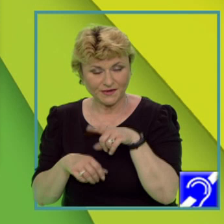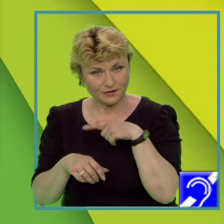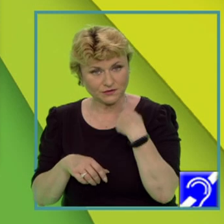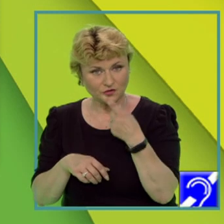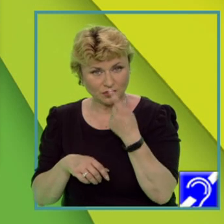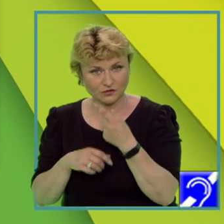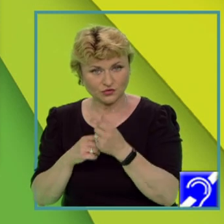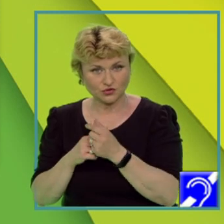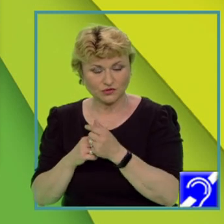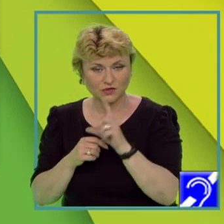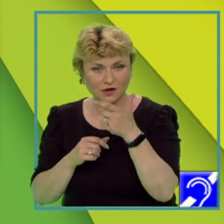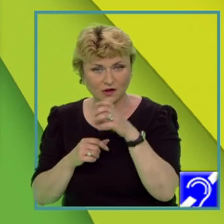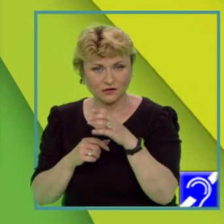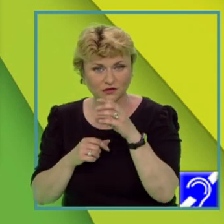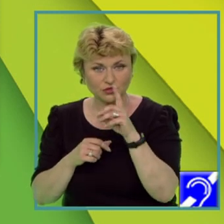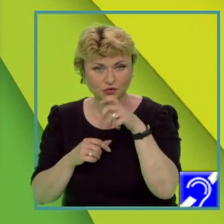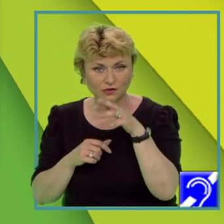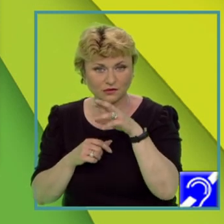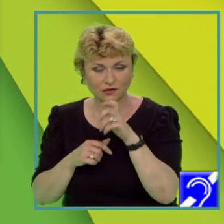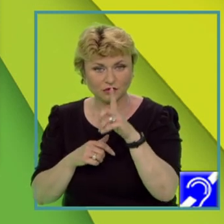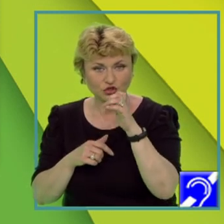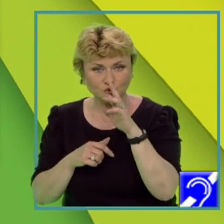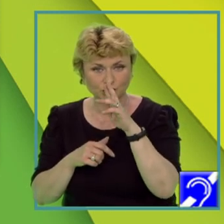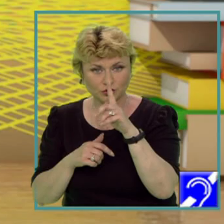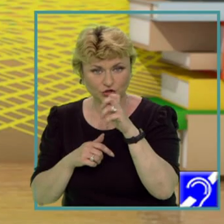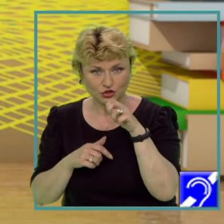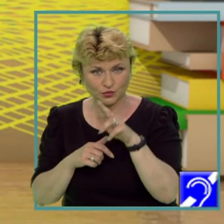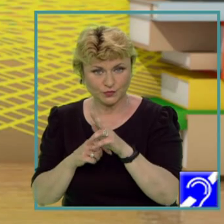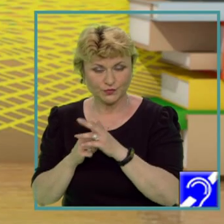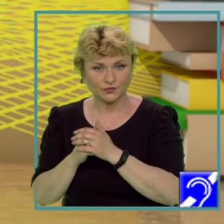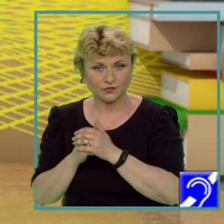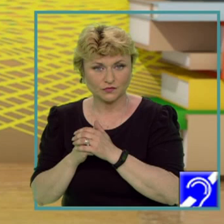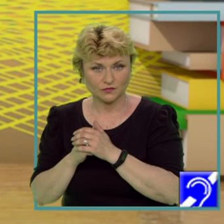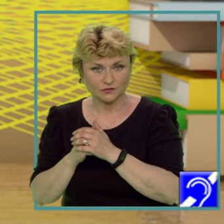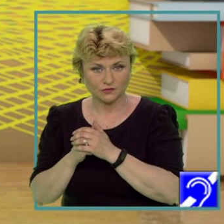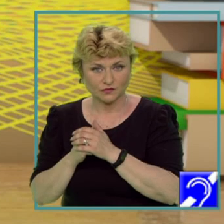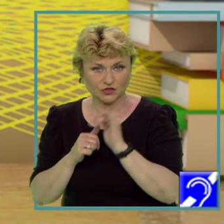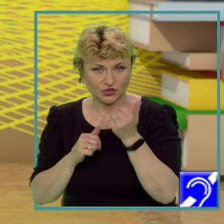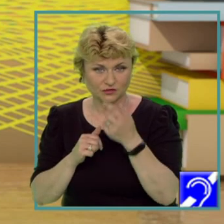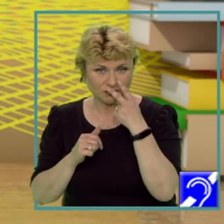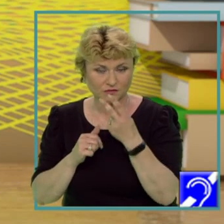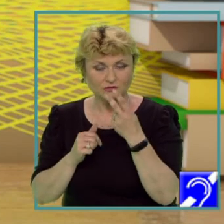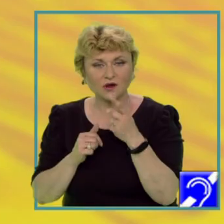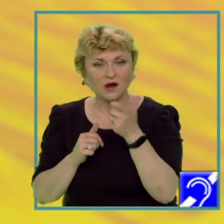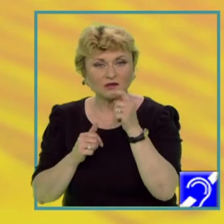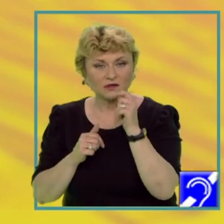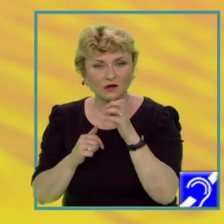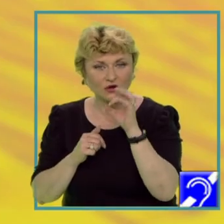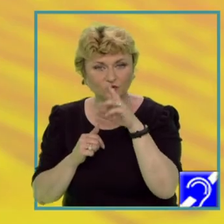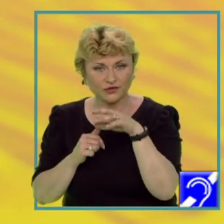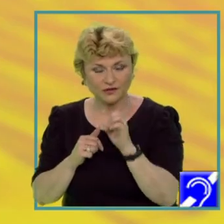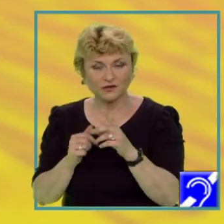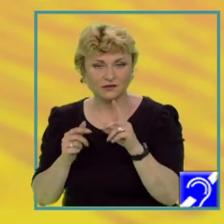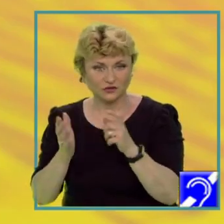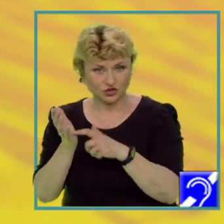port la Dunăre, Giurgiu. Orașul Giurgiu. Următoarea categorie de cerințe cuprinde teste grilă